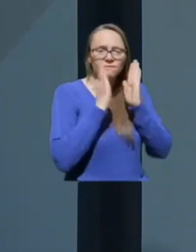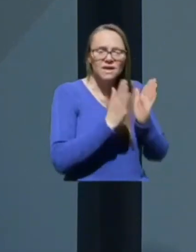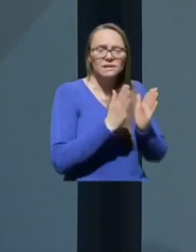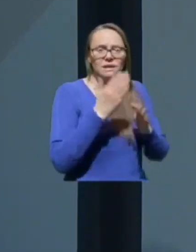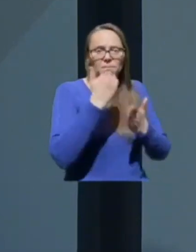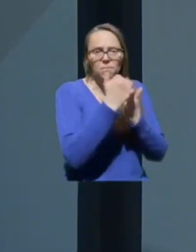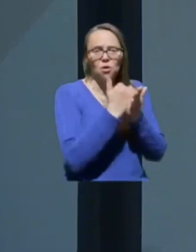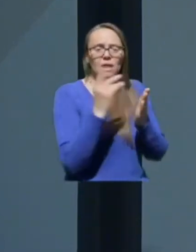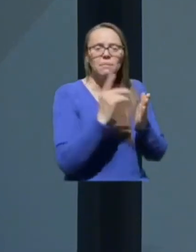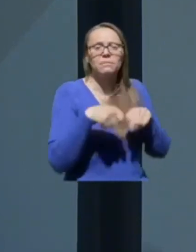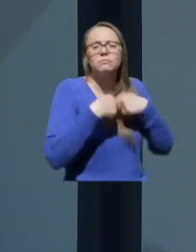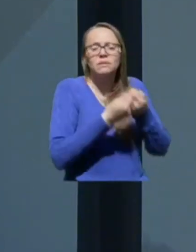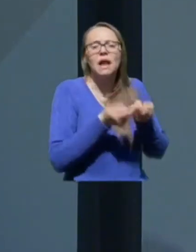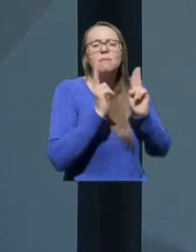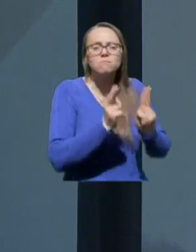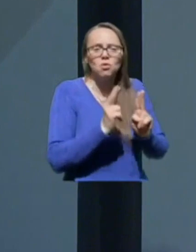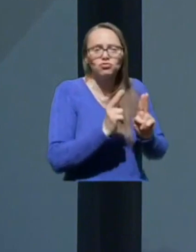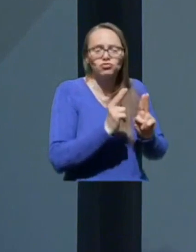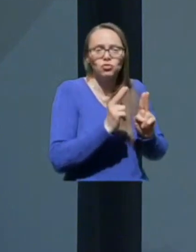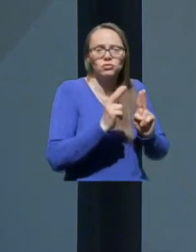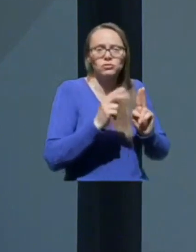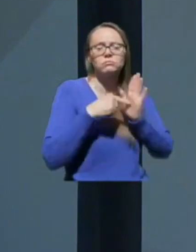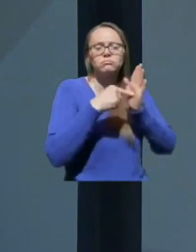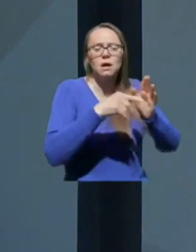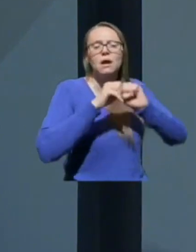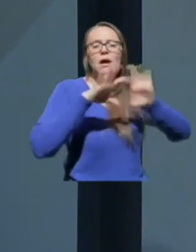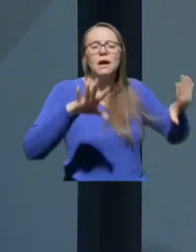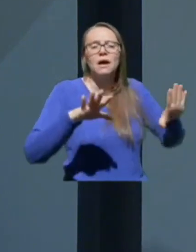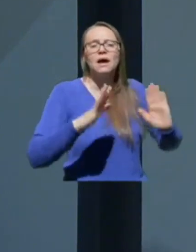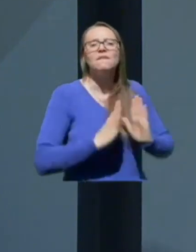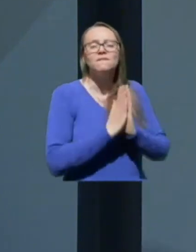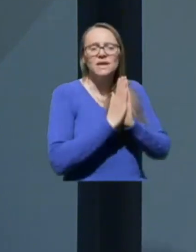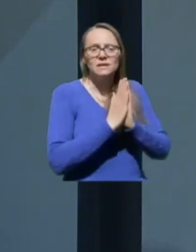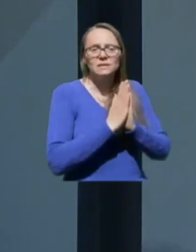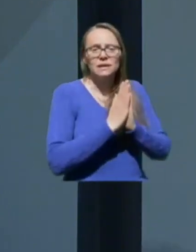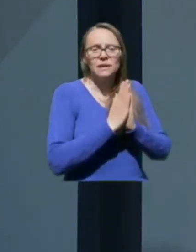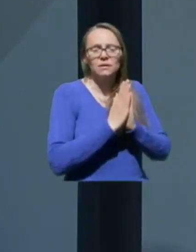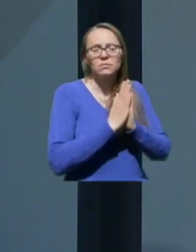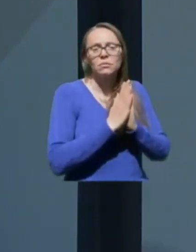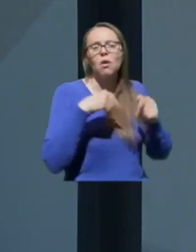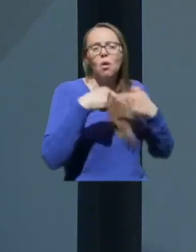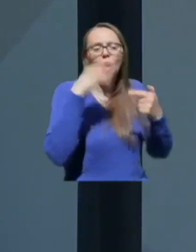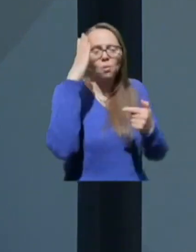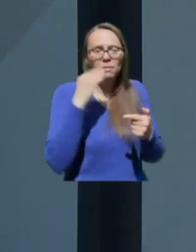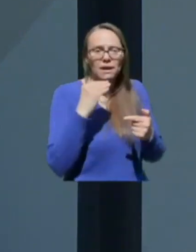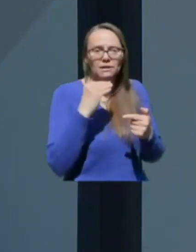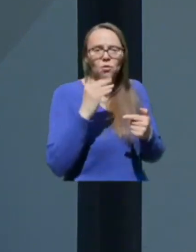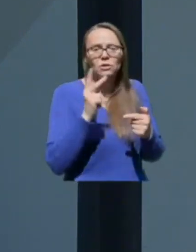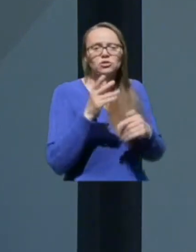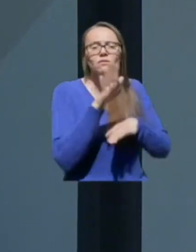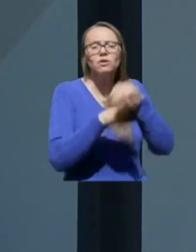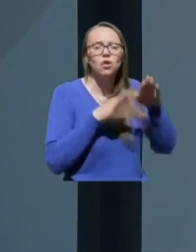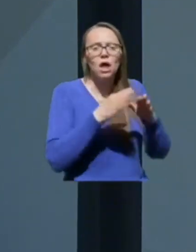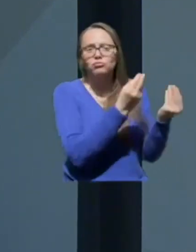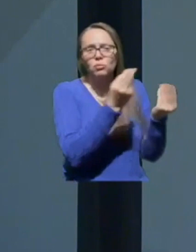prenos verskih obredov, ki so v tolažbo številnim vernikom, ki ne morejo obiskovati crkva.